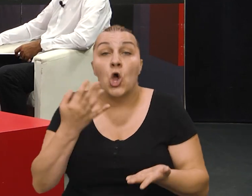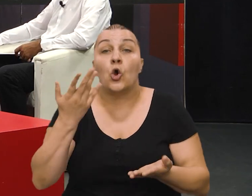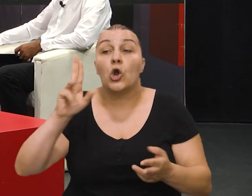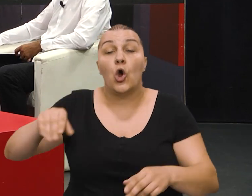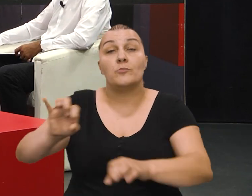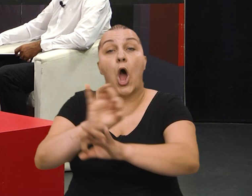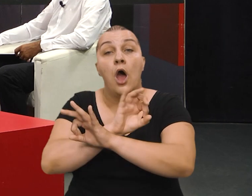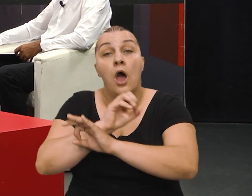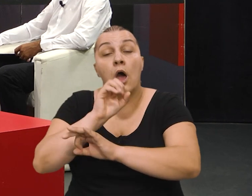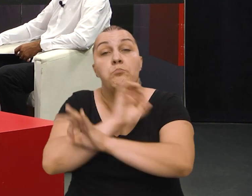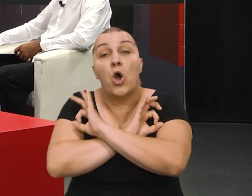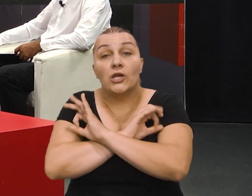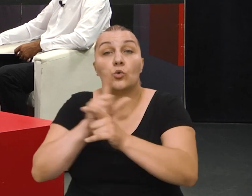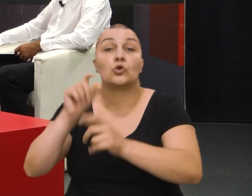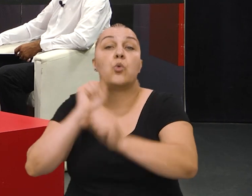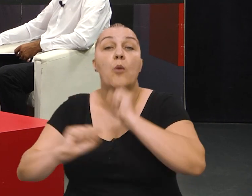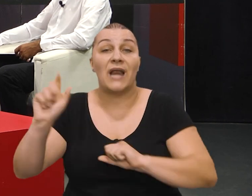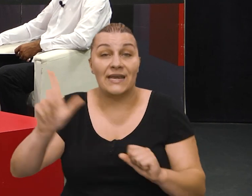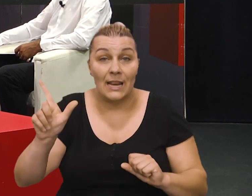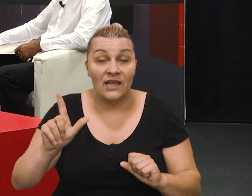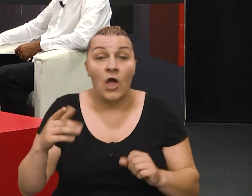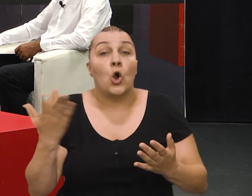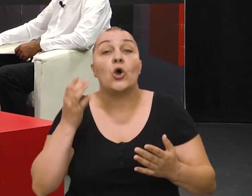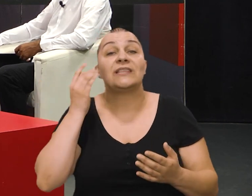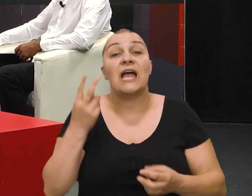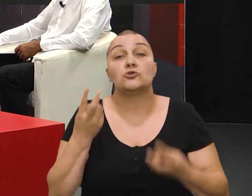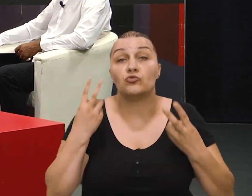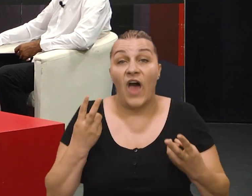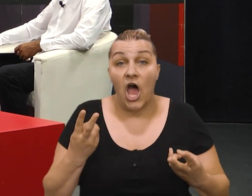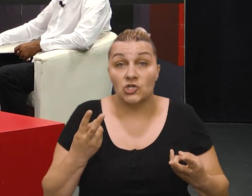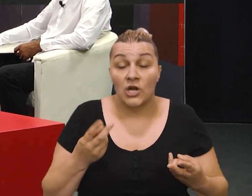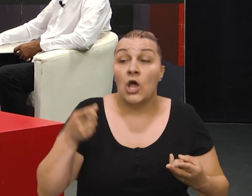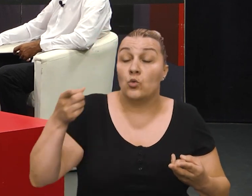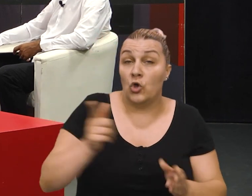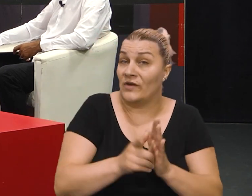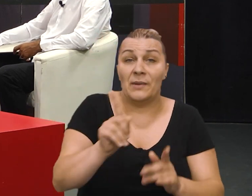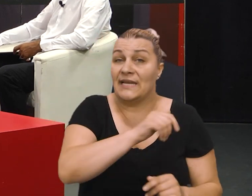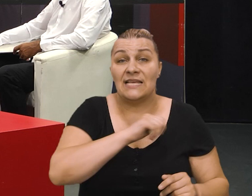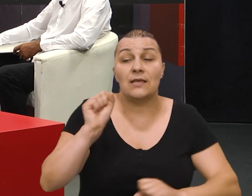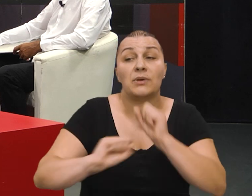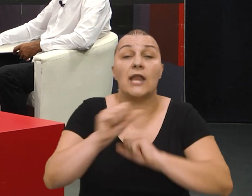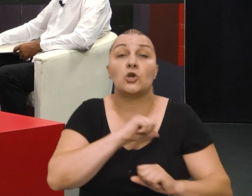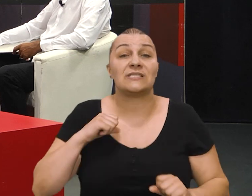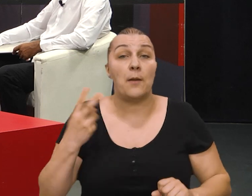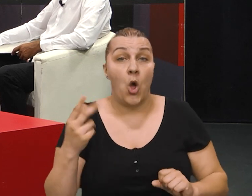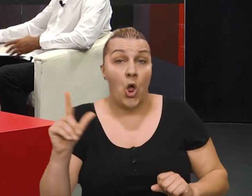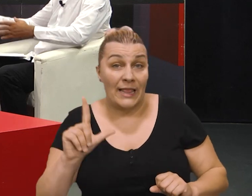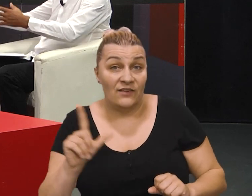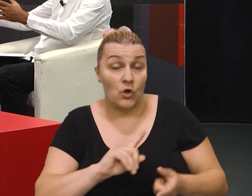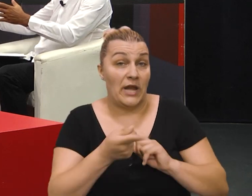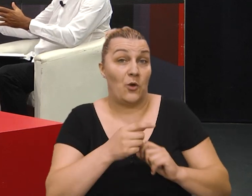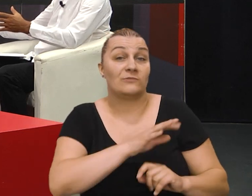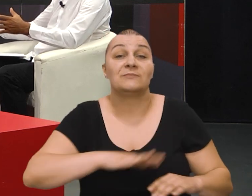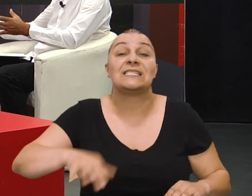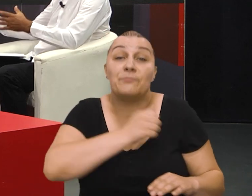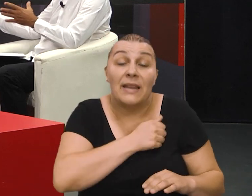koliki je broj pognuli u obrani Livna koji su to dani bitni tad se nije branilo nijeno tad se branio i spliti branila se cijela Dalmacija da prenijeli